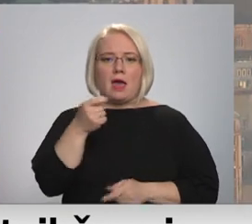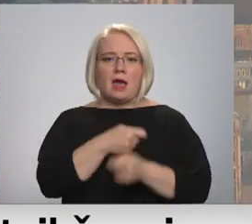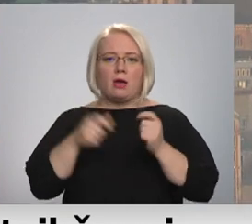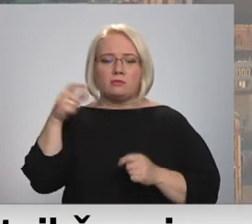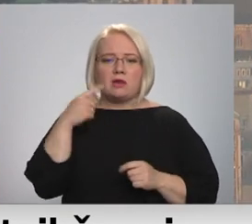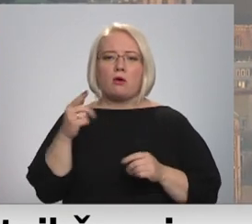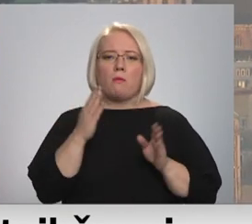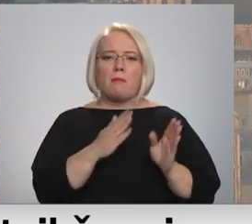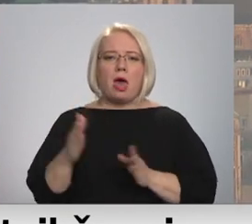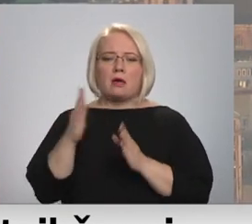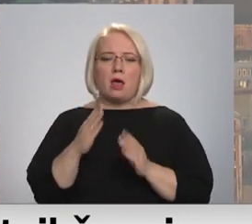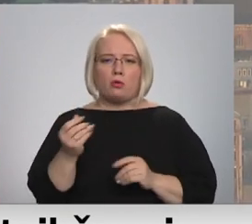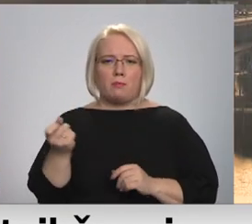mērenu tās pieaugumu.